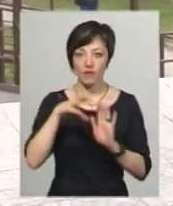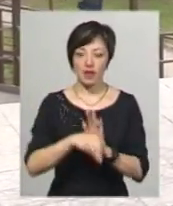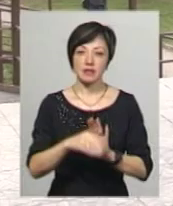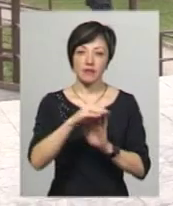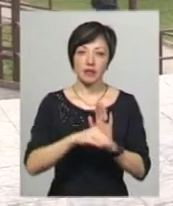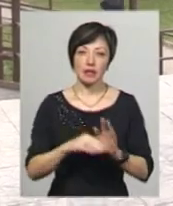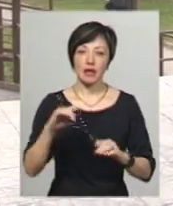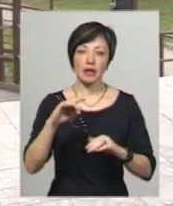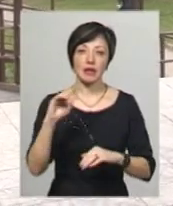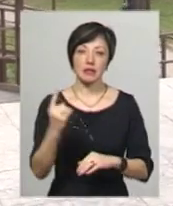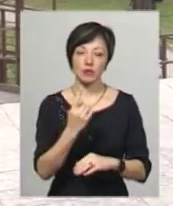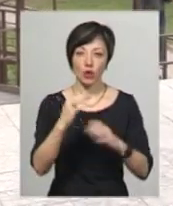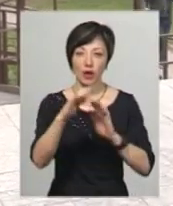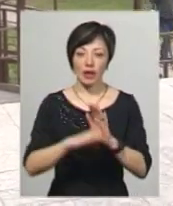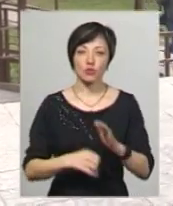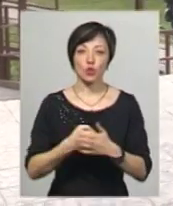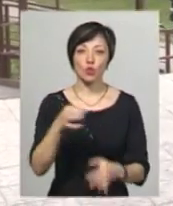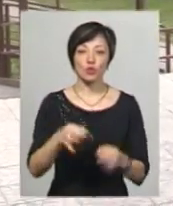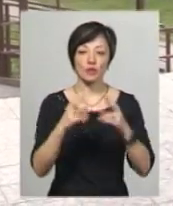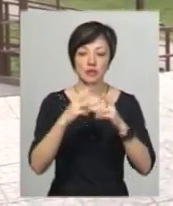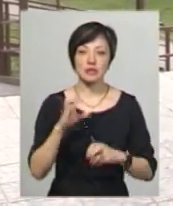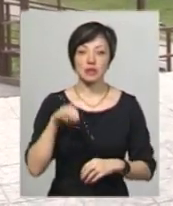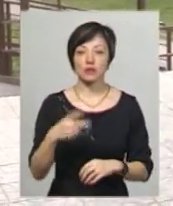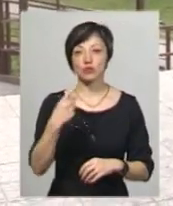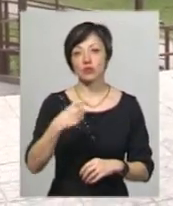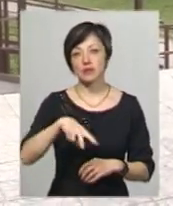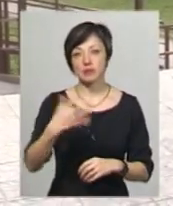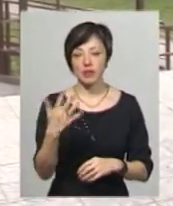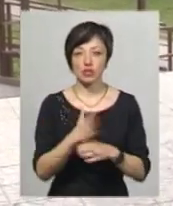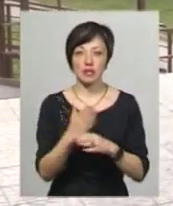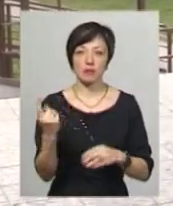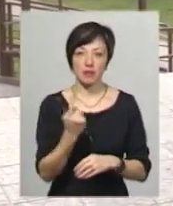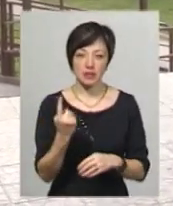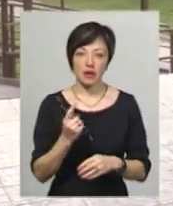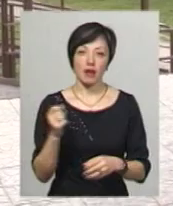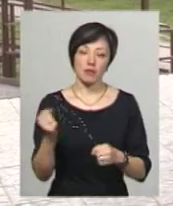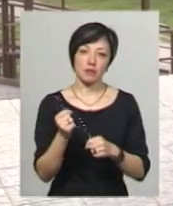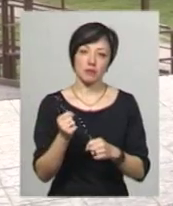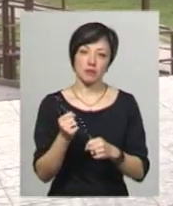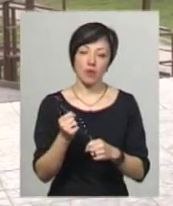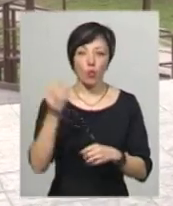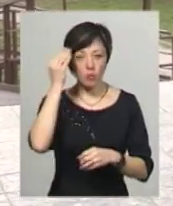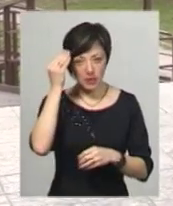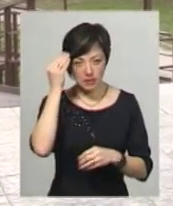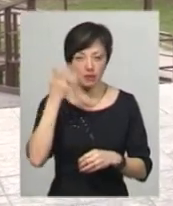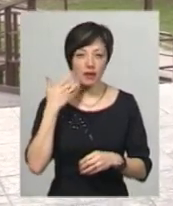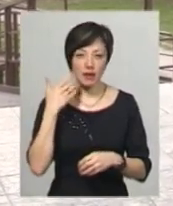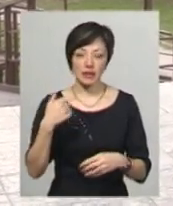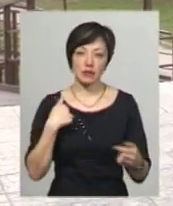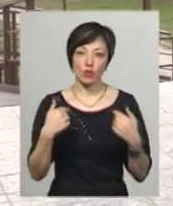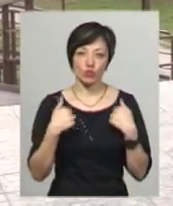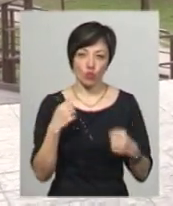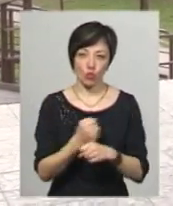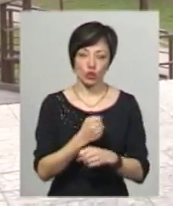відомості до єдиного реєстру досудових розслідувань за статтею 125, частина 1, нанесення умисно легких тілесних